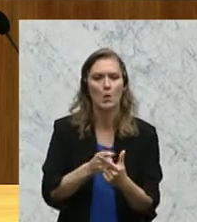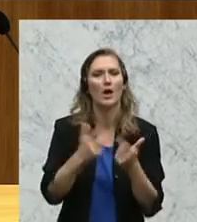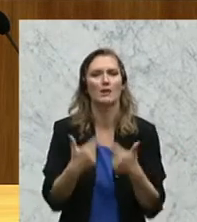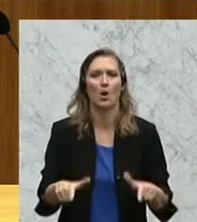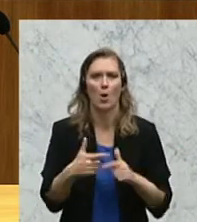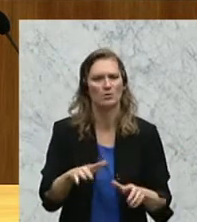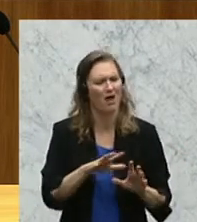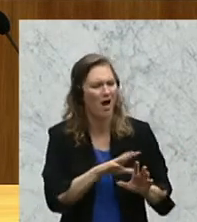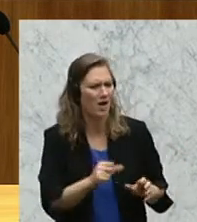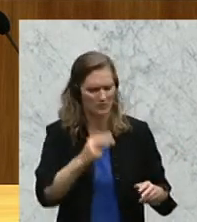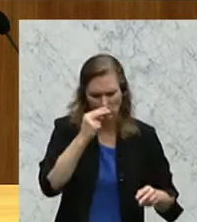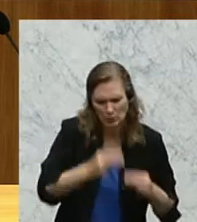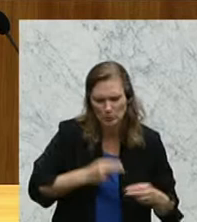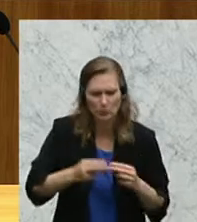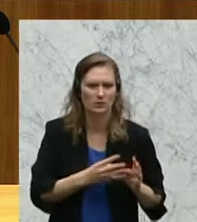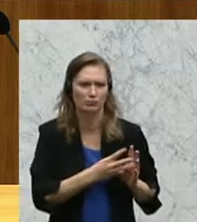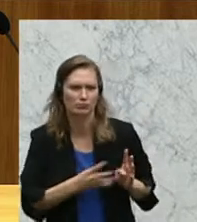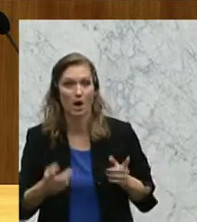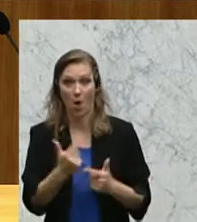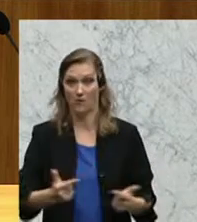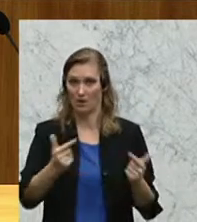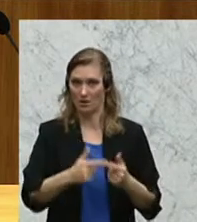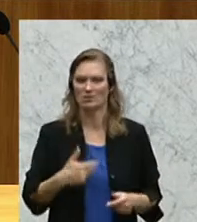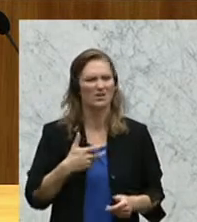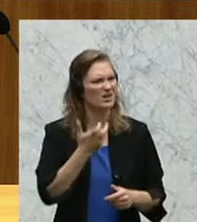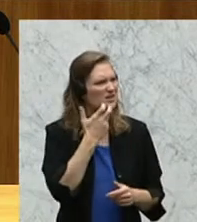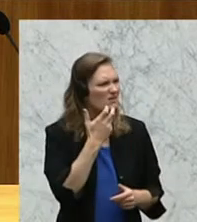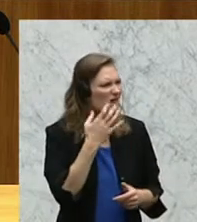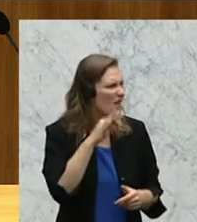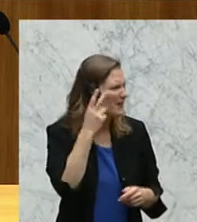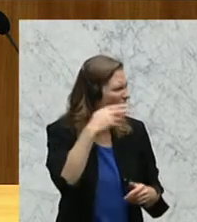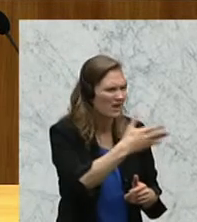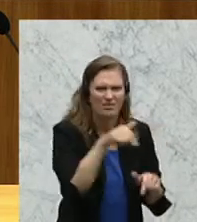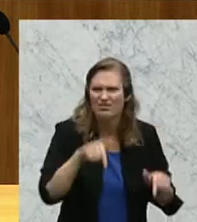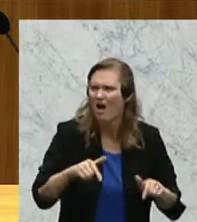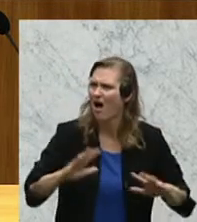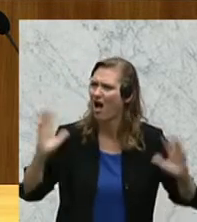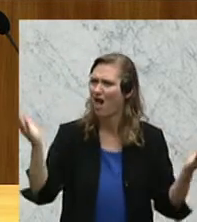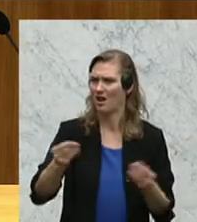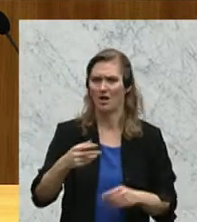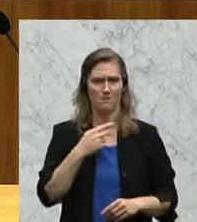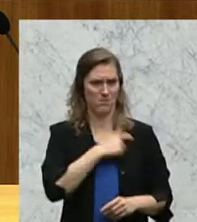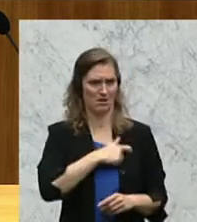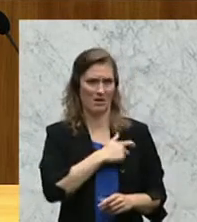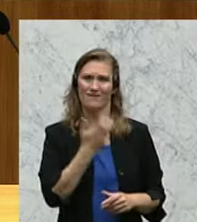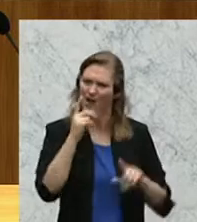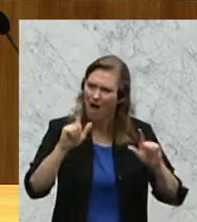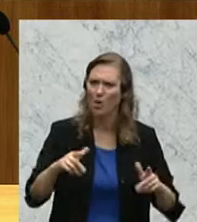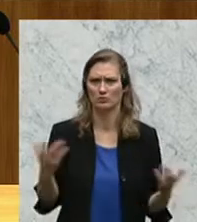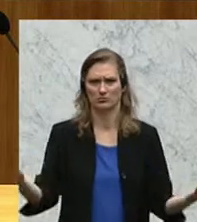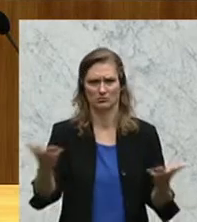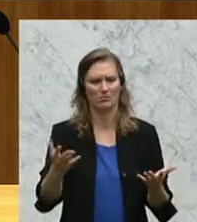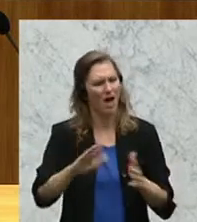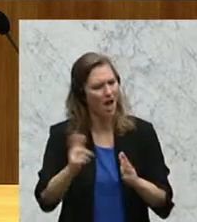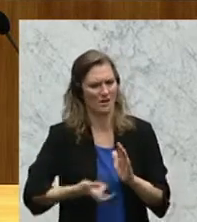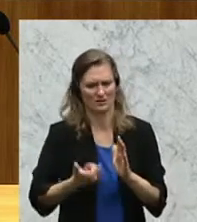Meine sehr geehrten Damen und Herren, das würde ich mir bei allen im Parlament vertretenen Parteien genauso wünschen und das fordern